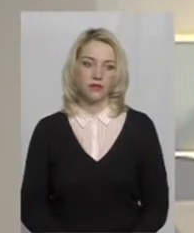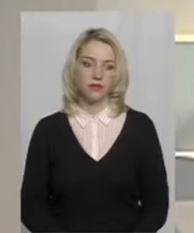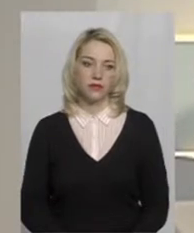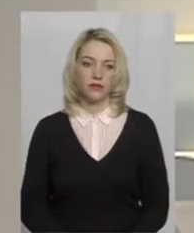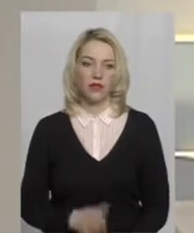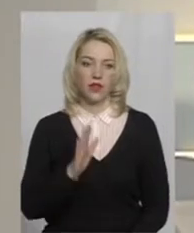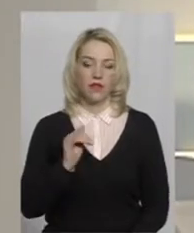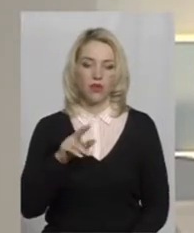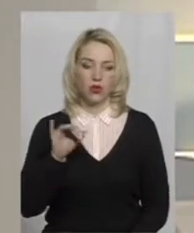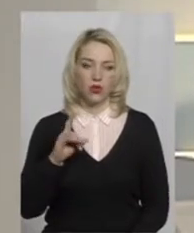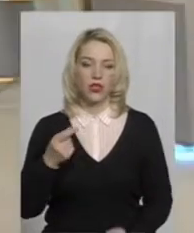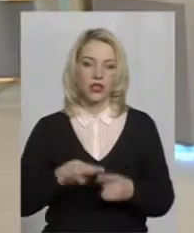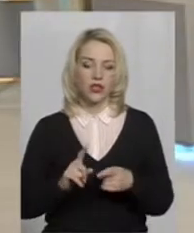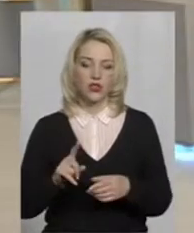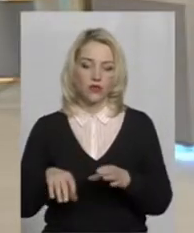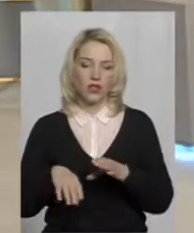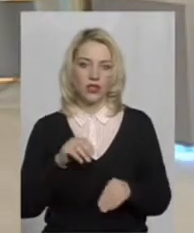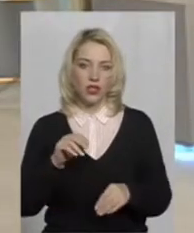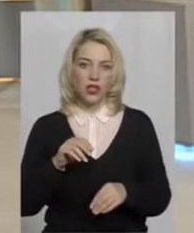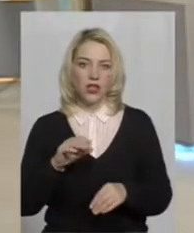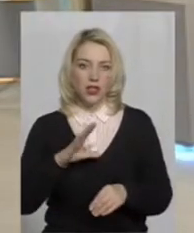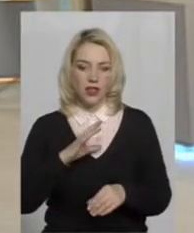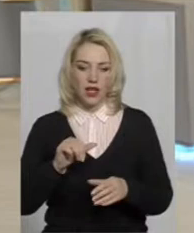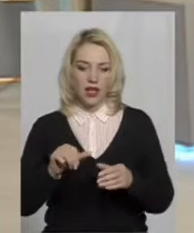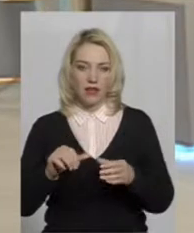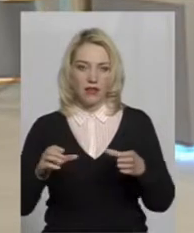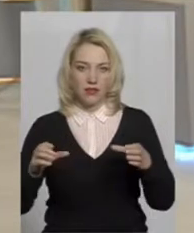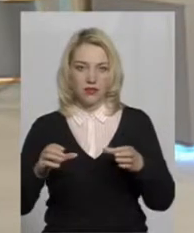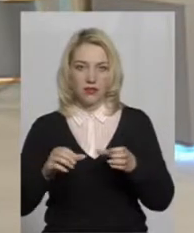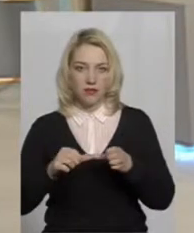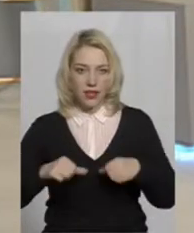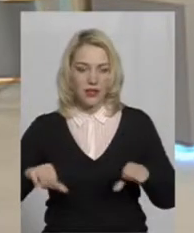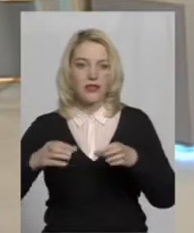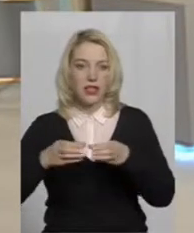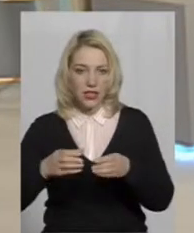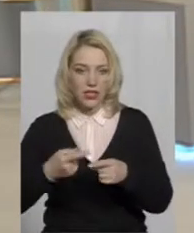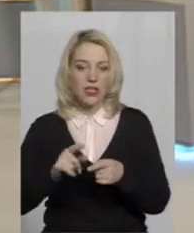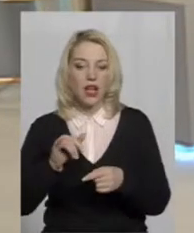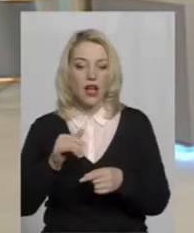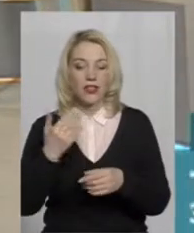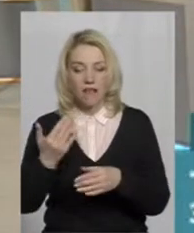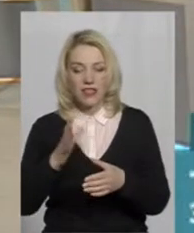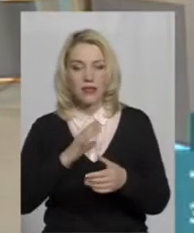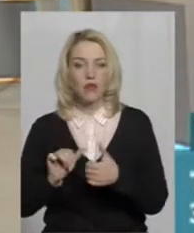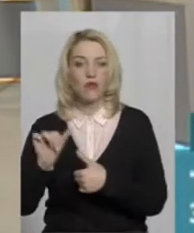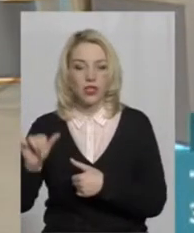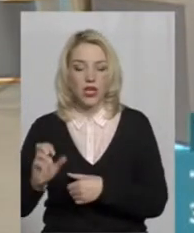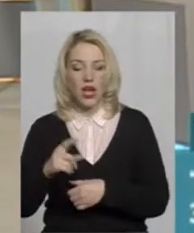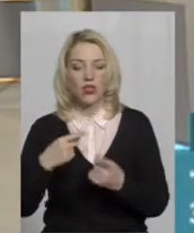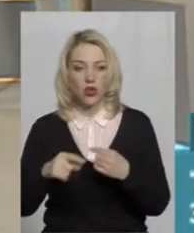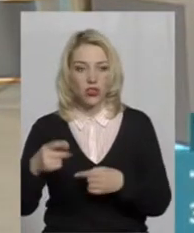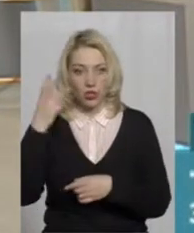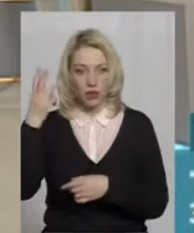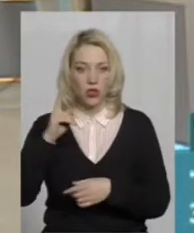Пане Вікторе, те, що ви голосували на дільниці, для вас, я так розумію, виняток. А ще до решти, хмельничан, які пересуваються на візках,